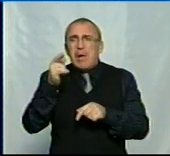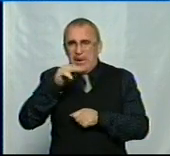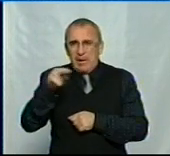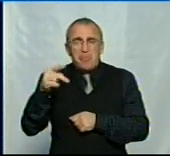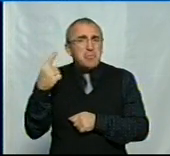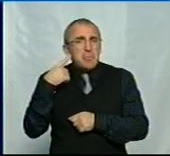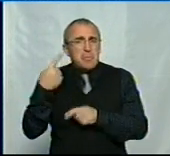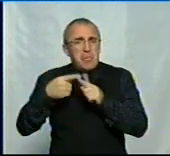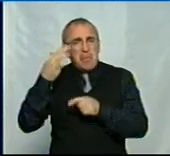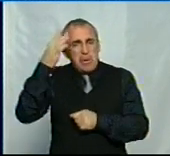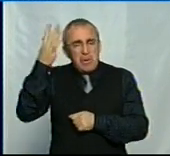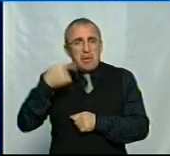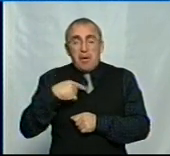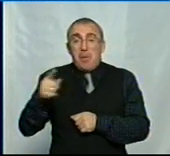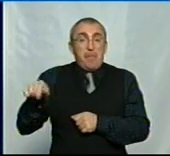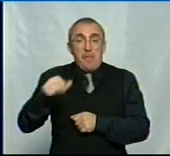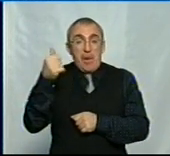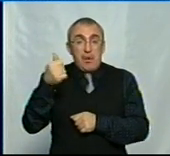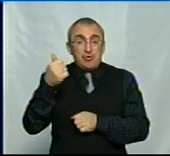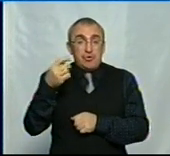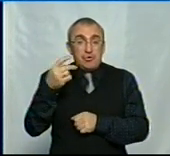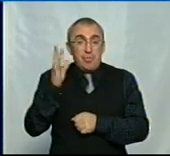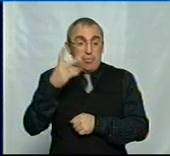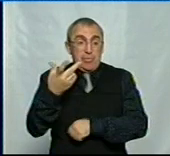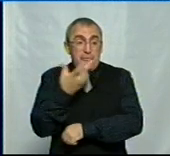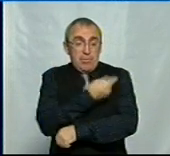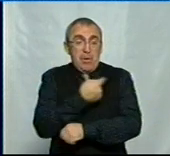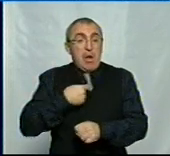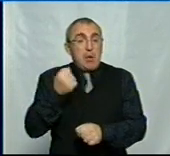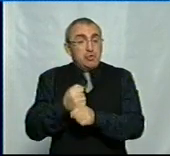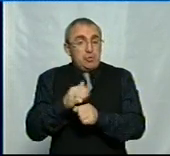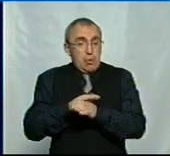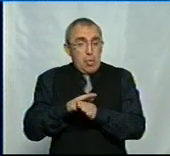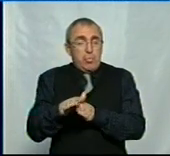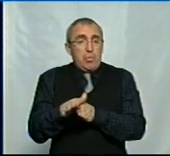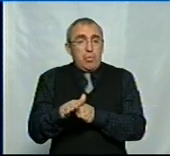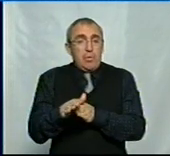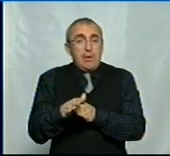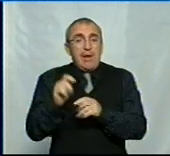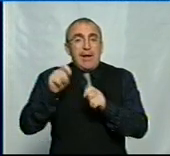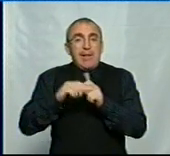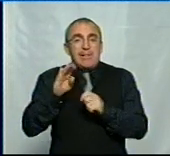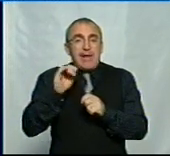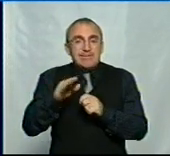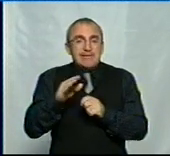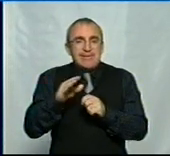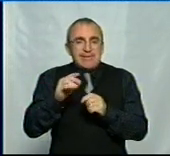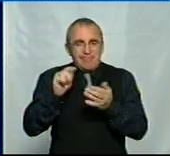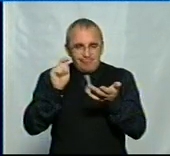звучала така ідея. Я перш ніж робити щеплення, я зроблю тест на антитіла. На грип?